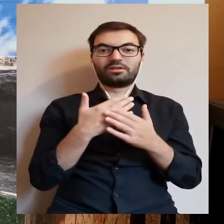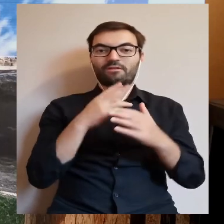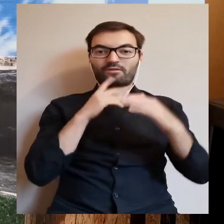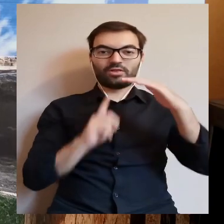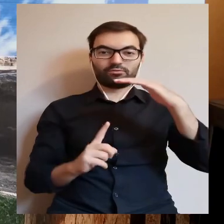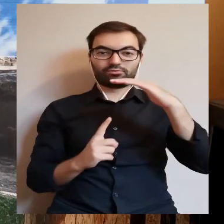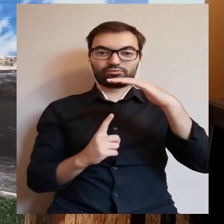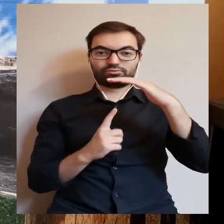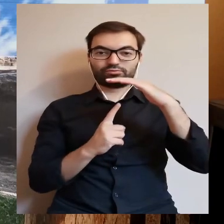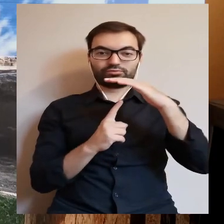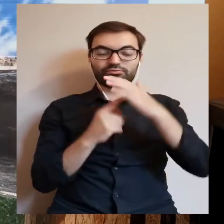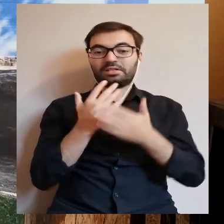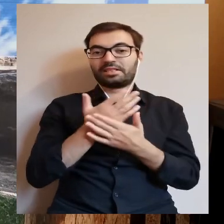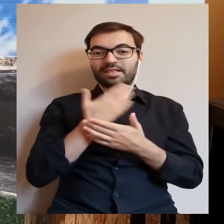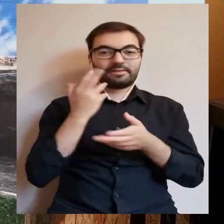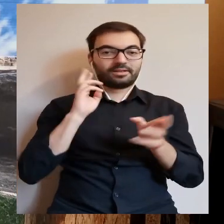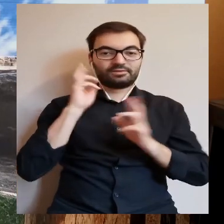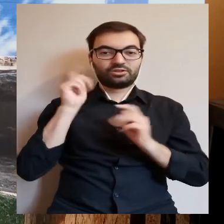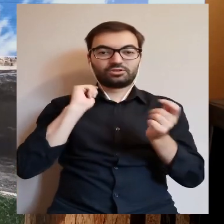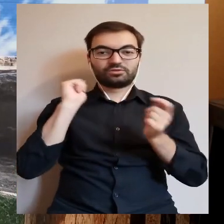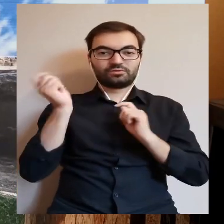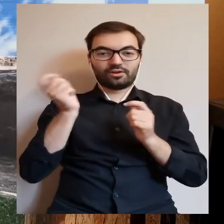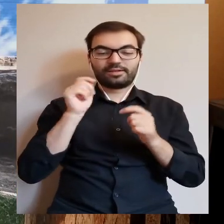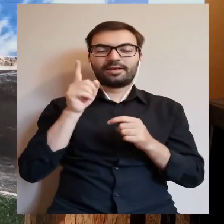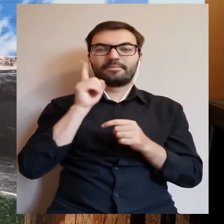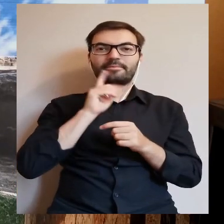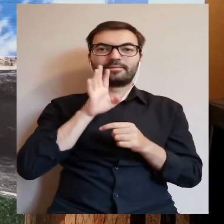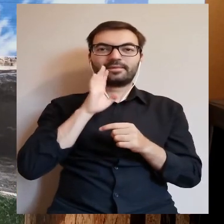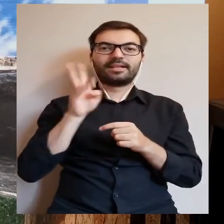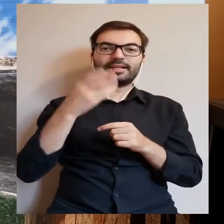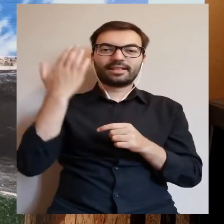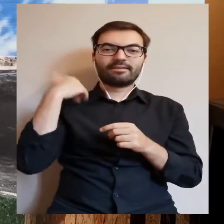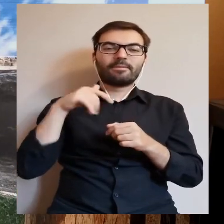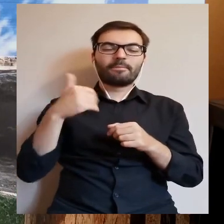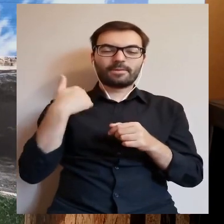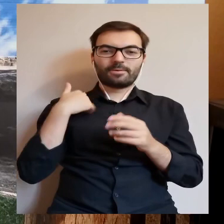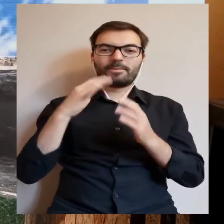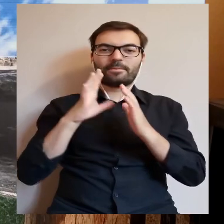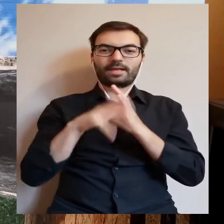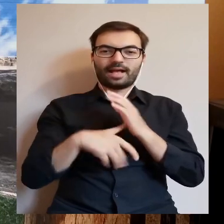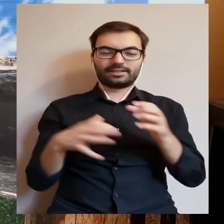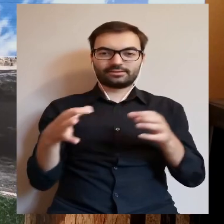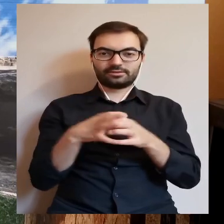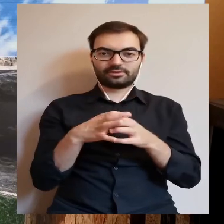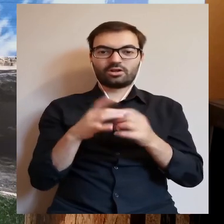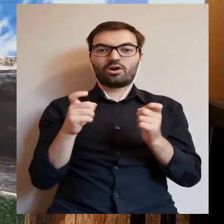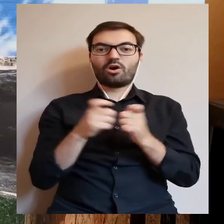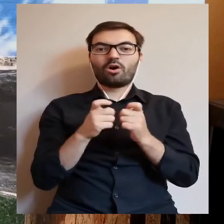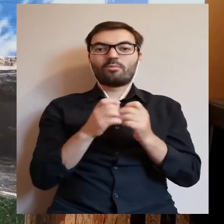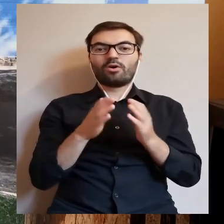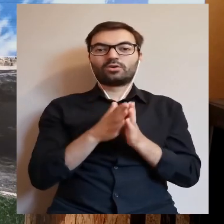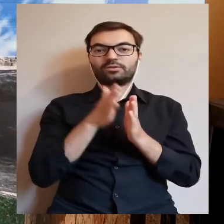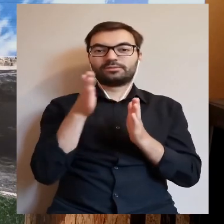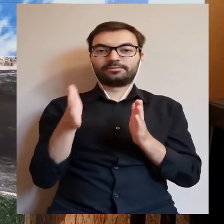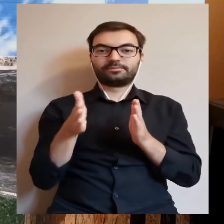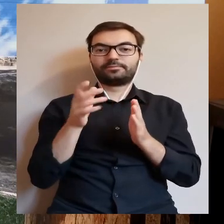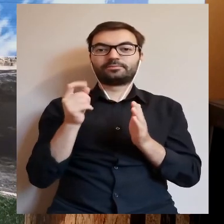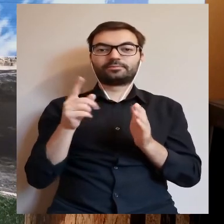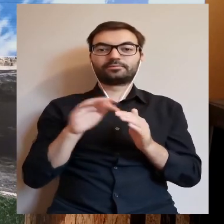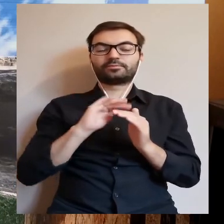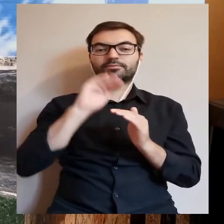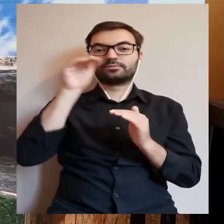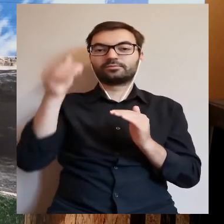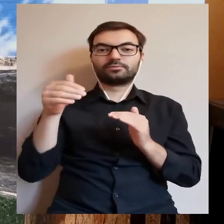kościelnych dzwonów w miejscu, gdzie kiedyś prawdopodobnie po prostu było podgrodzie, bo tuż obok jest